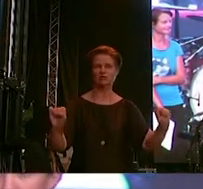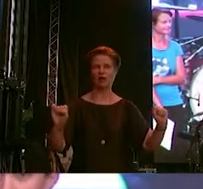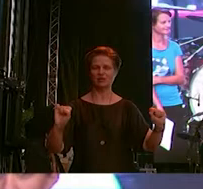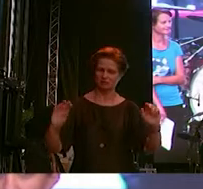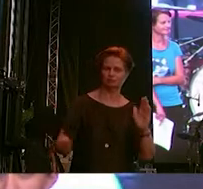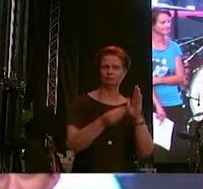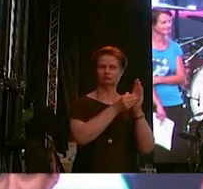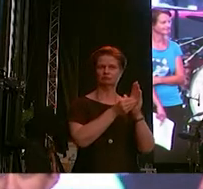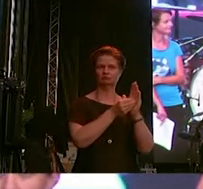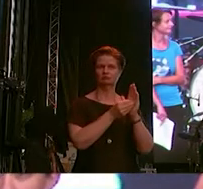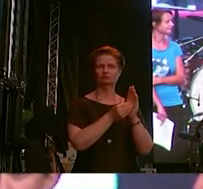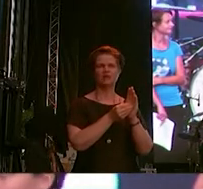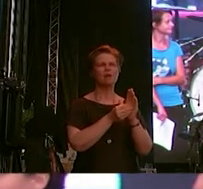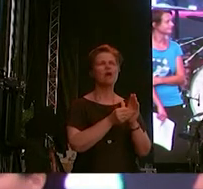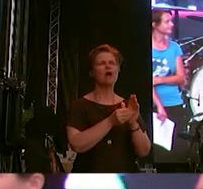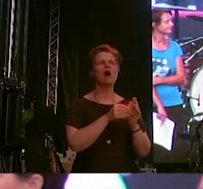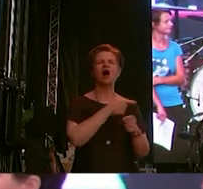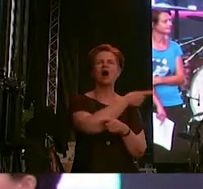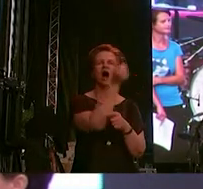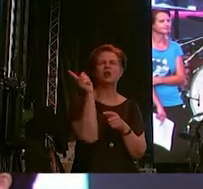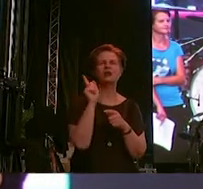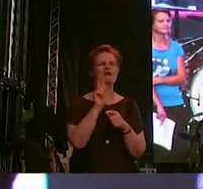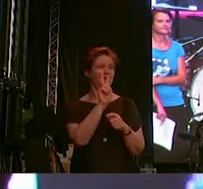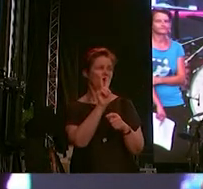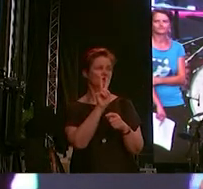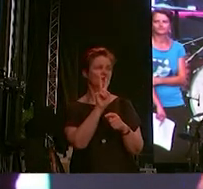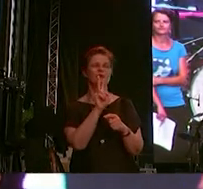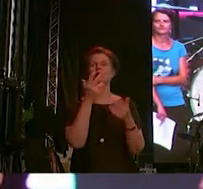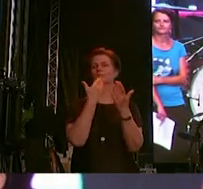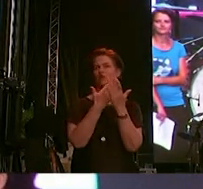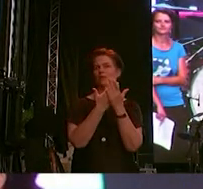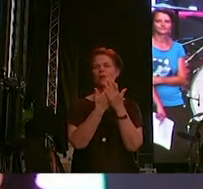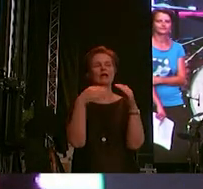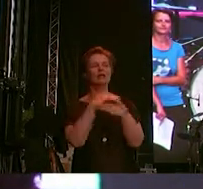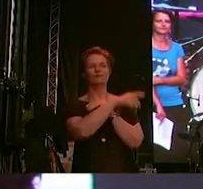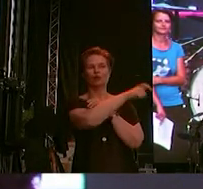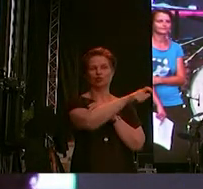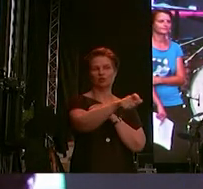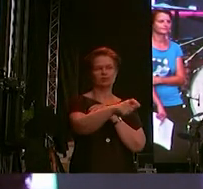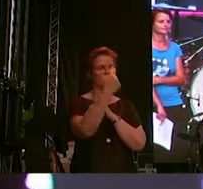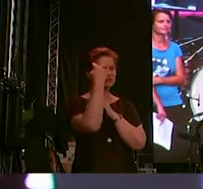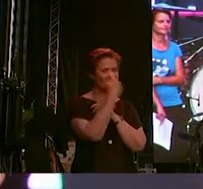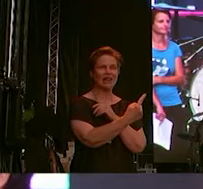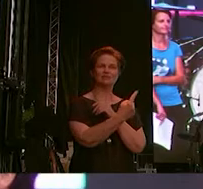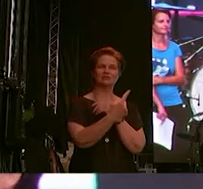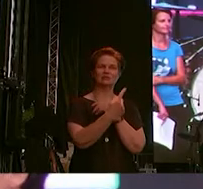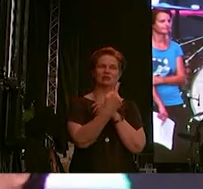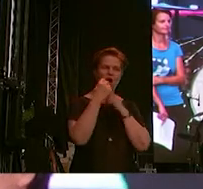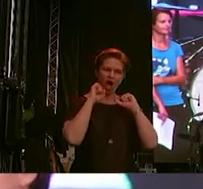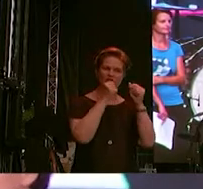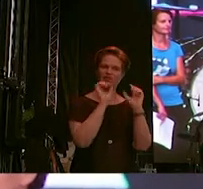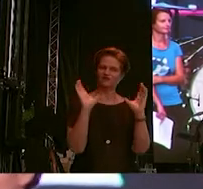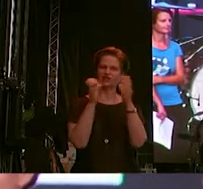wer sind alle? Einerseits die Geflüchteten, indem sie sich in die Gesellschaft einbringen,